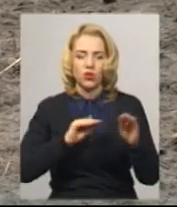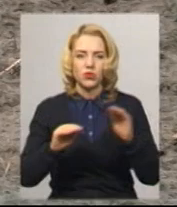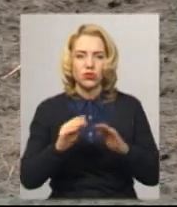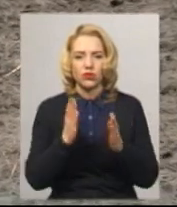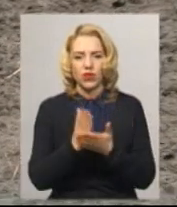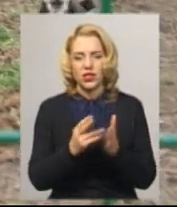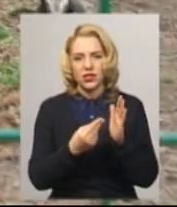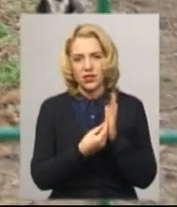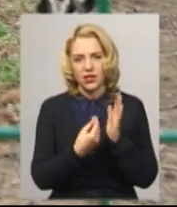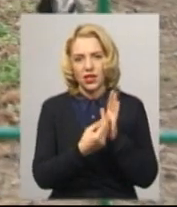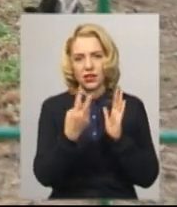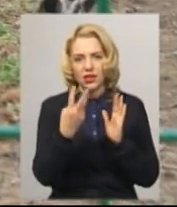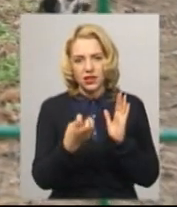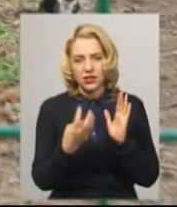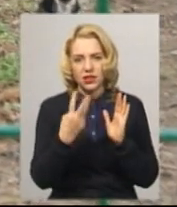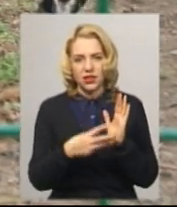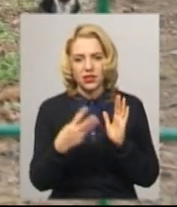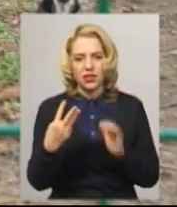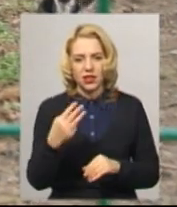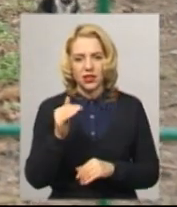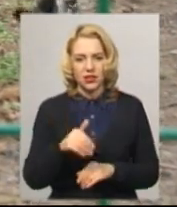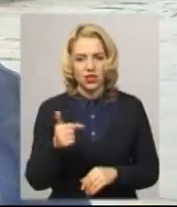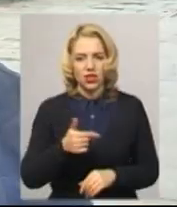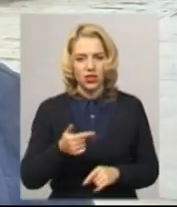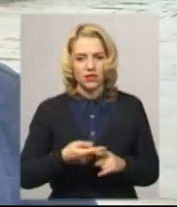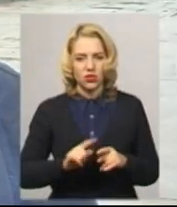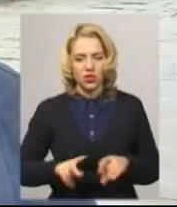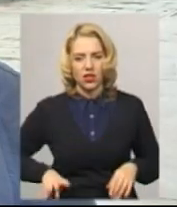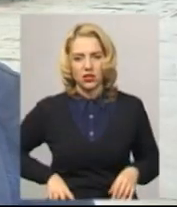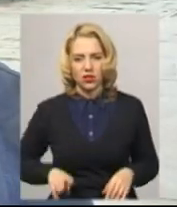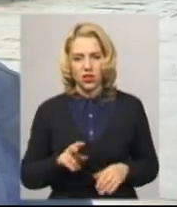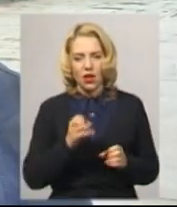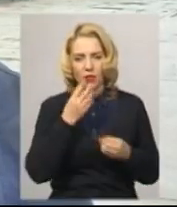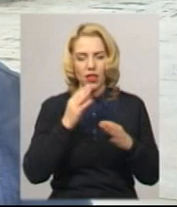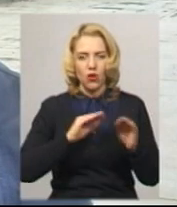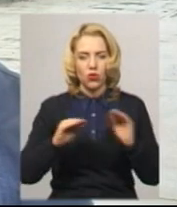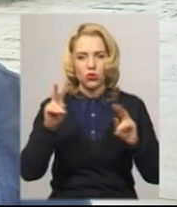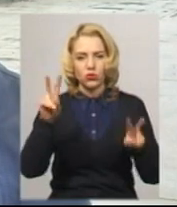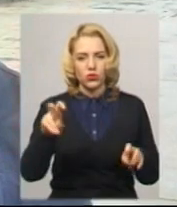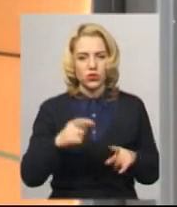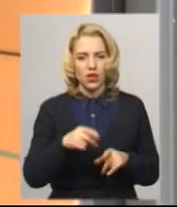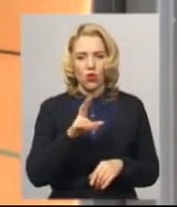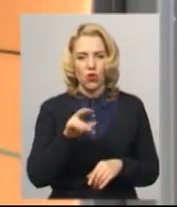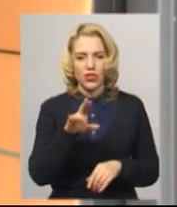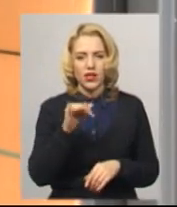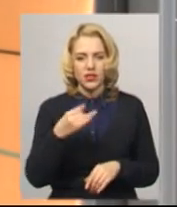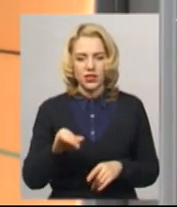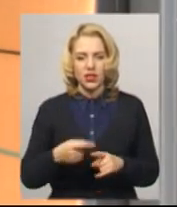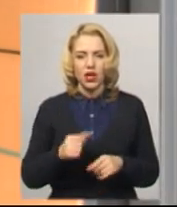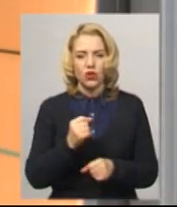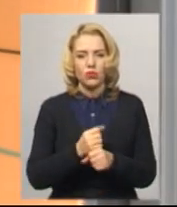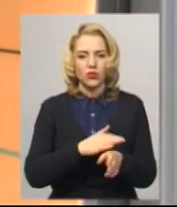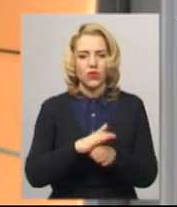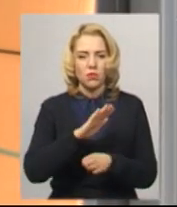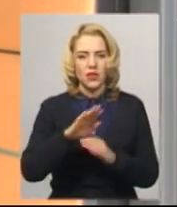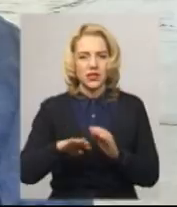333 тисячі гривень, каже директор комунального підприємства «Благоустрій» Нетішинської міської ради Віктор Кондратський. Додає, роботи виконували без